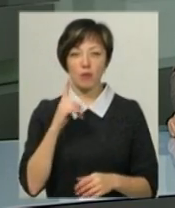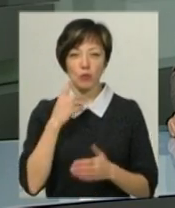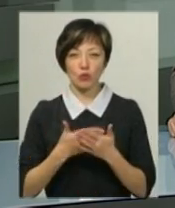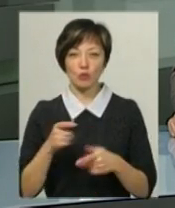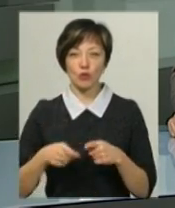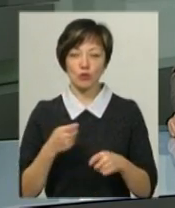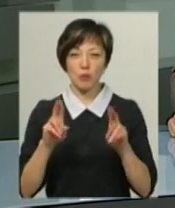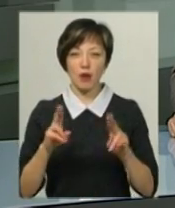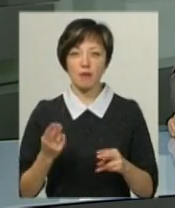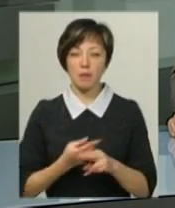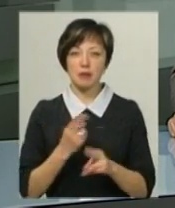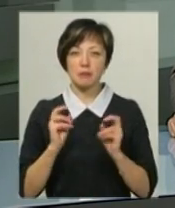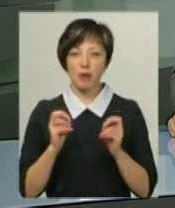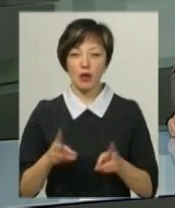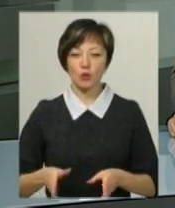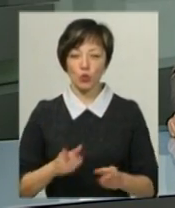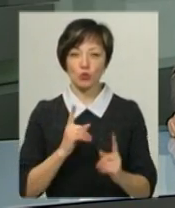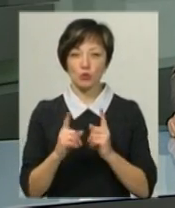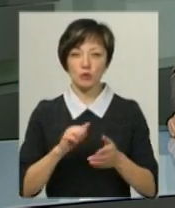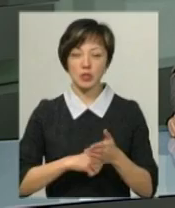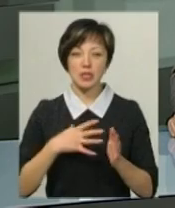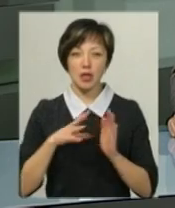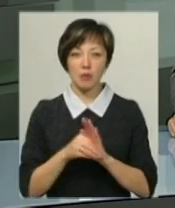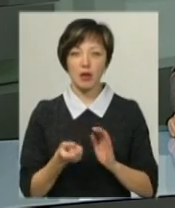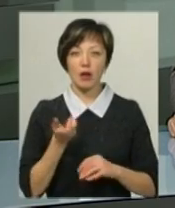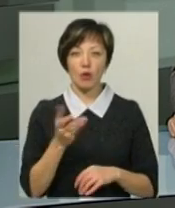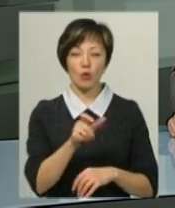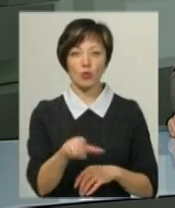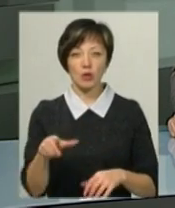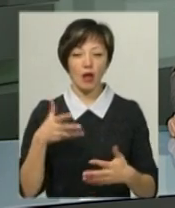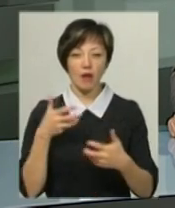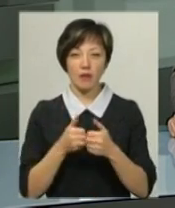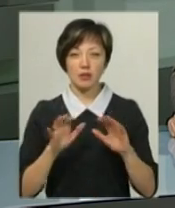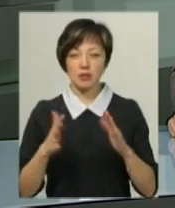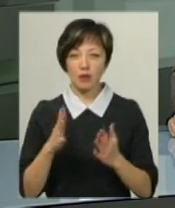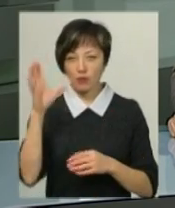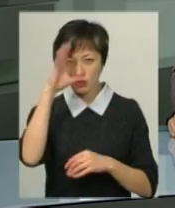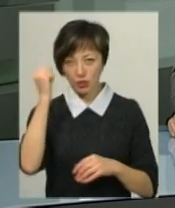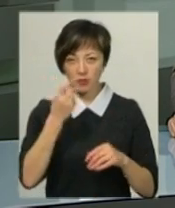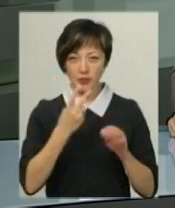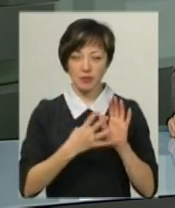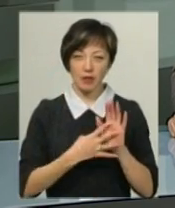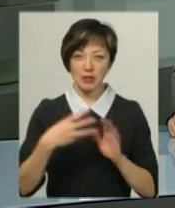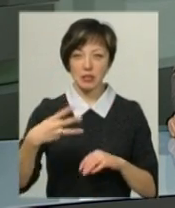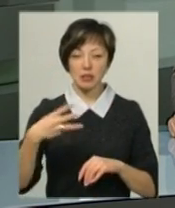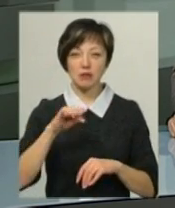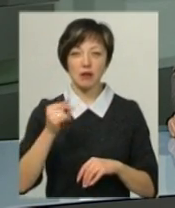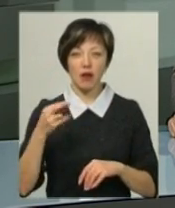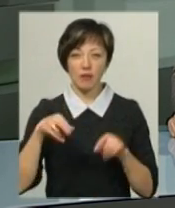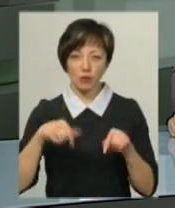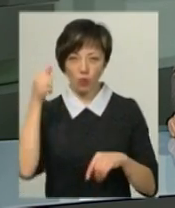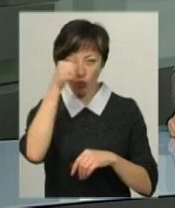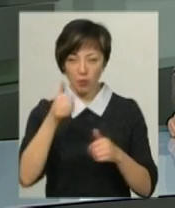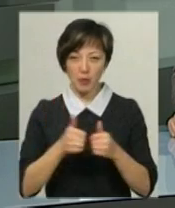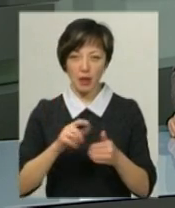порушенні правил безпеки дорожнього руху, що спричинило загибель кількох людей. Аварія сталася у ніч з 29 на 30 травня цього року